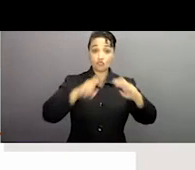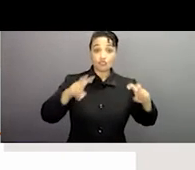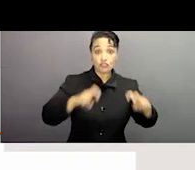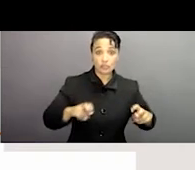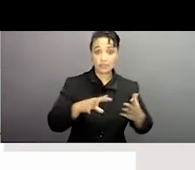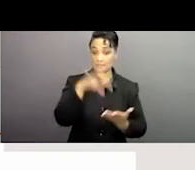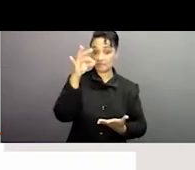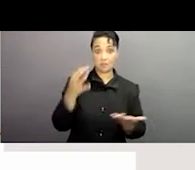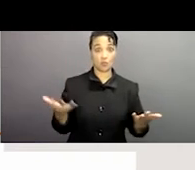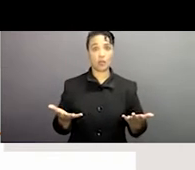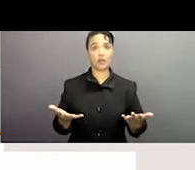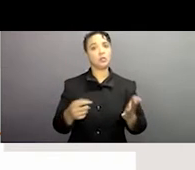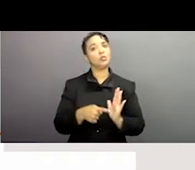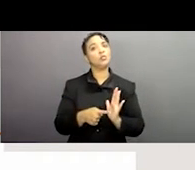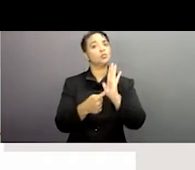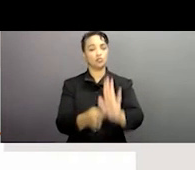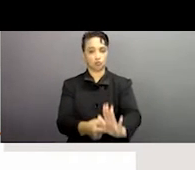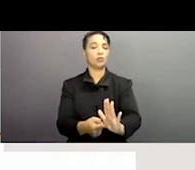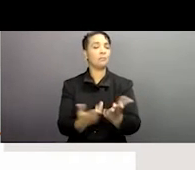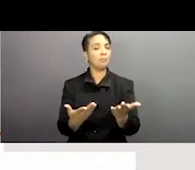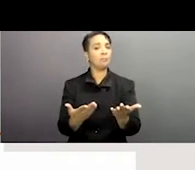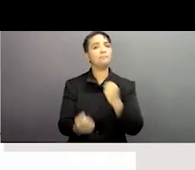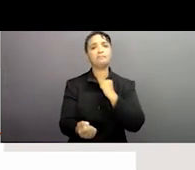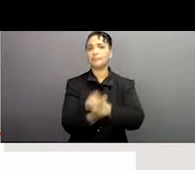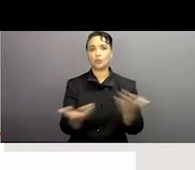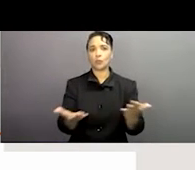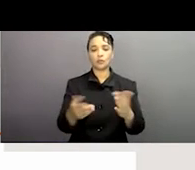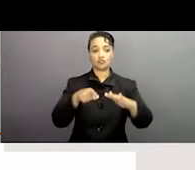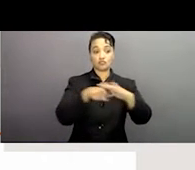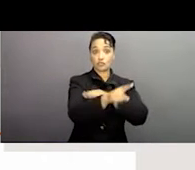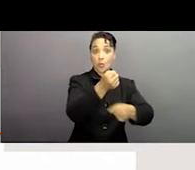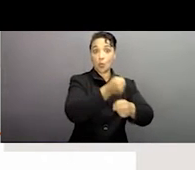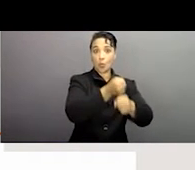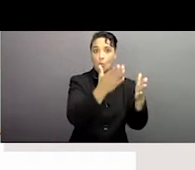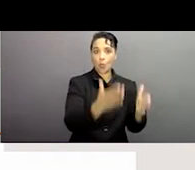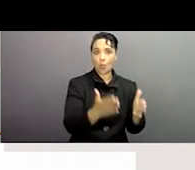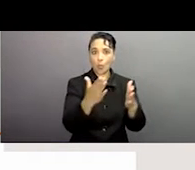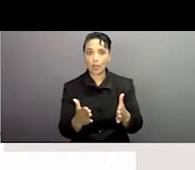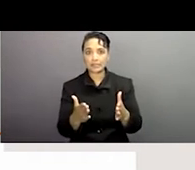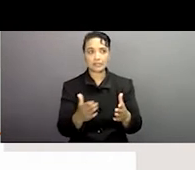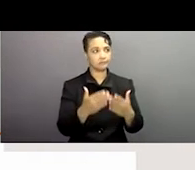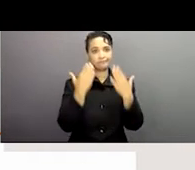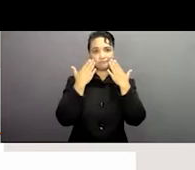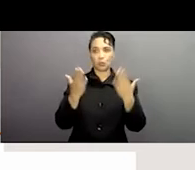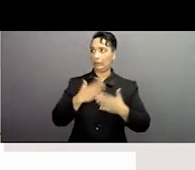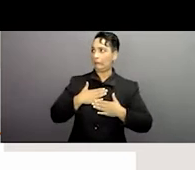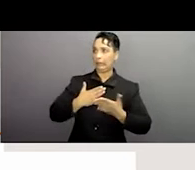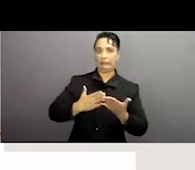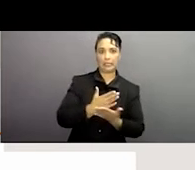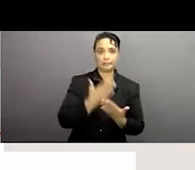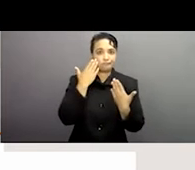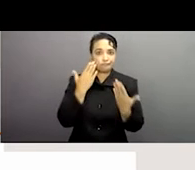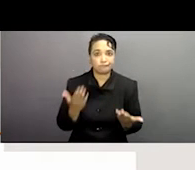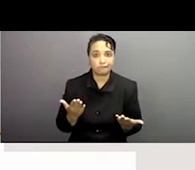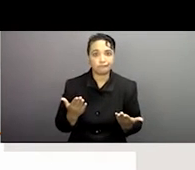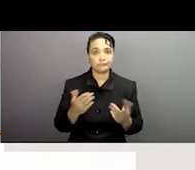les recherches ont conduit ou ont souligné le fait que parfois ces travailleurs ne sont pas conscients de leurs propres droits